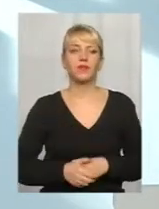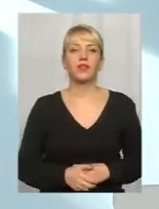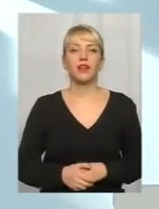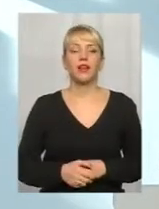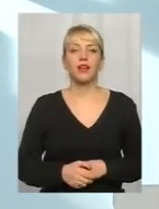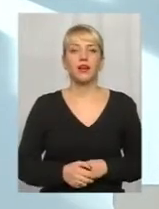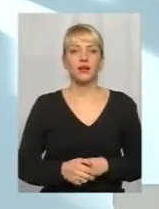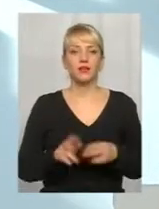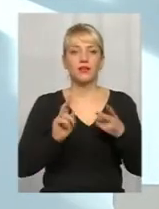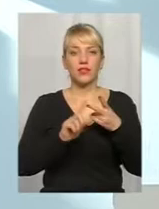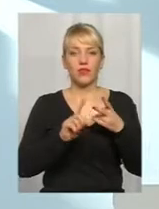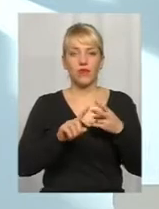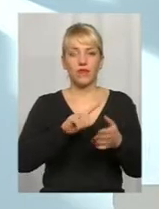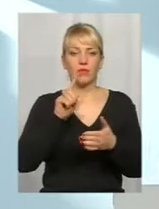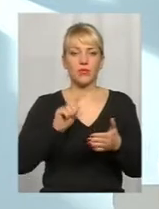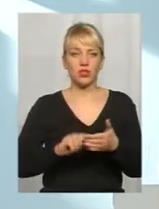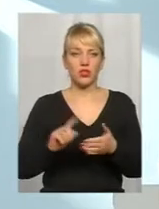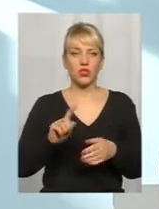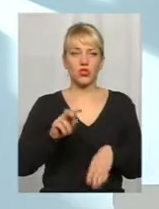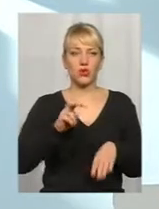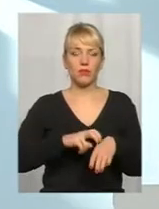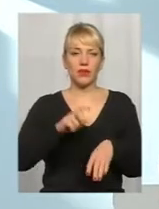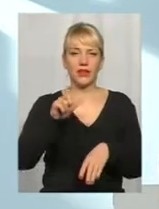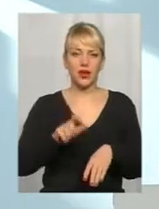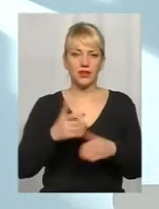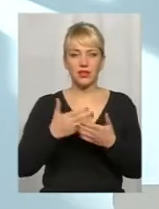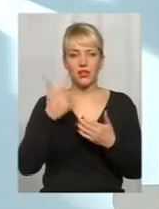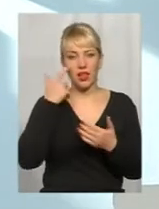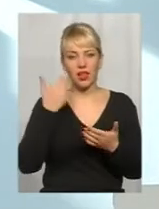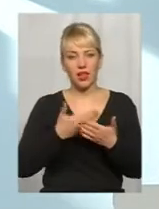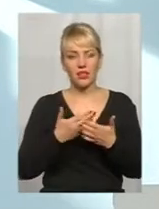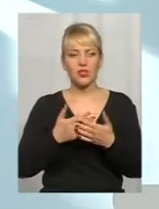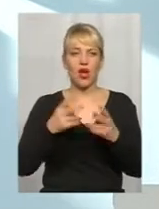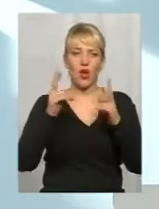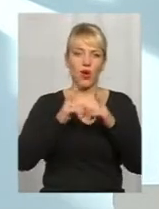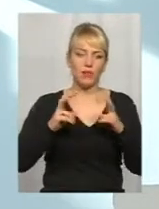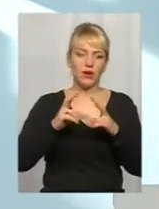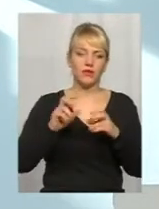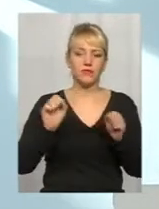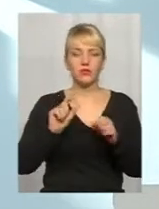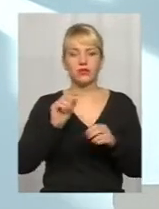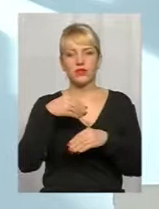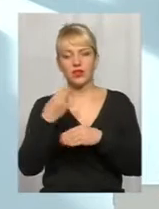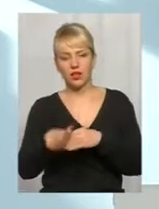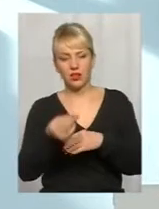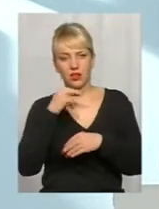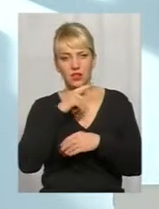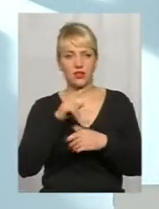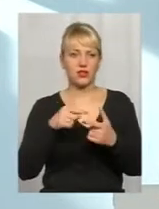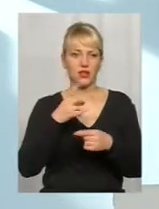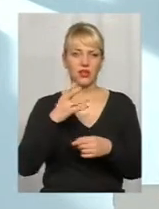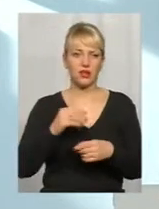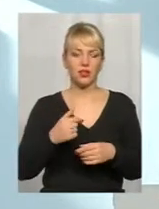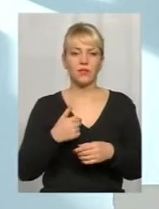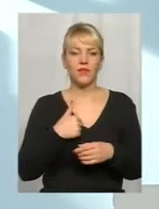По поводу второго вопроса о том, что педиатр на глаз определяет, что назначит, что не назначит, понимаете, ну, да, действительно, я